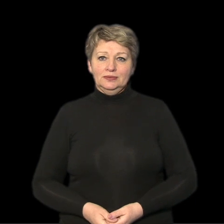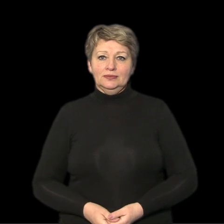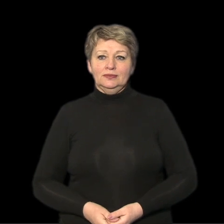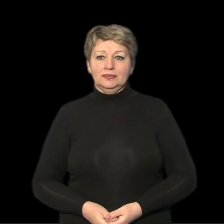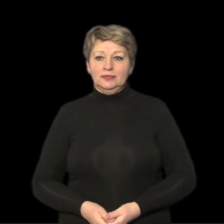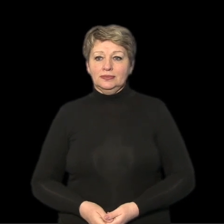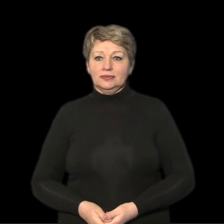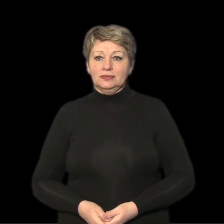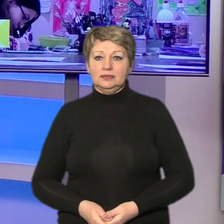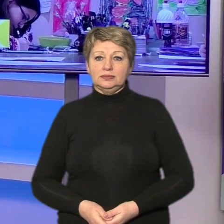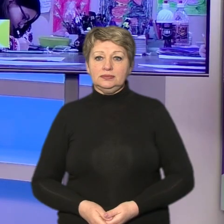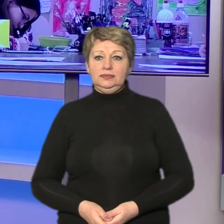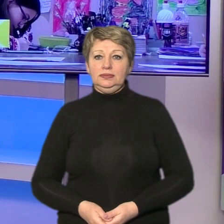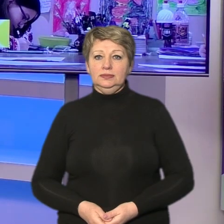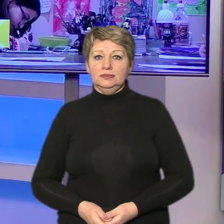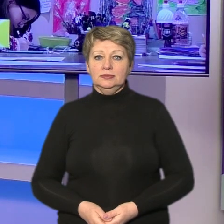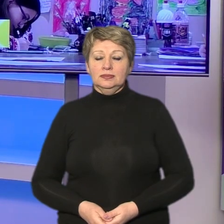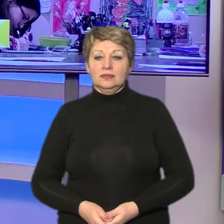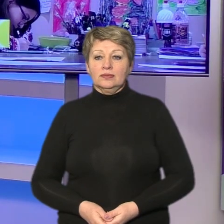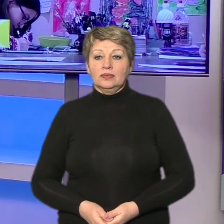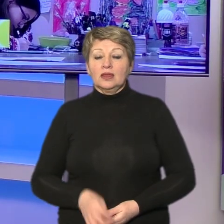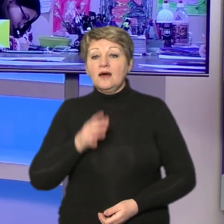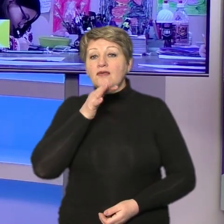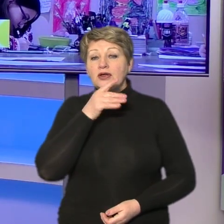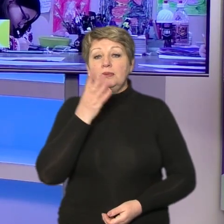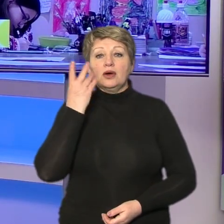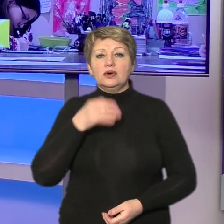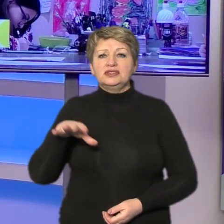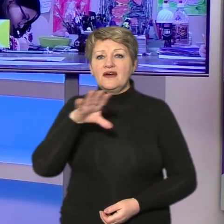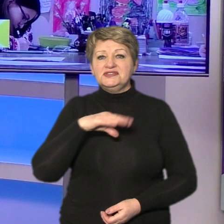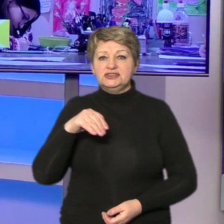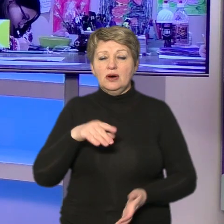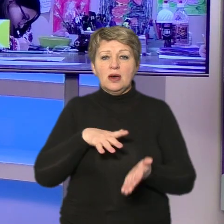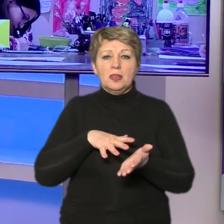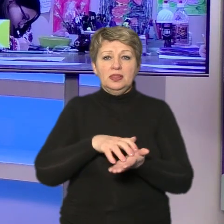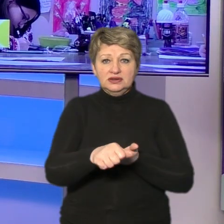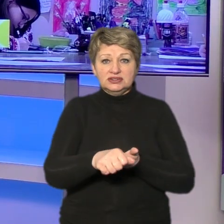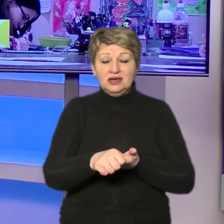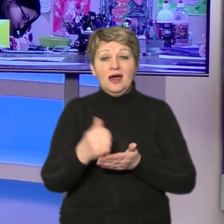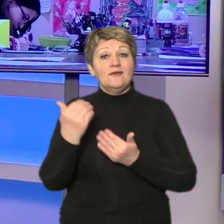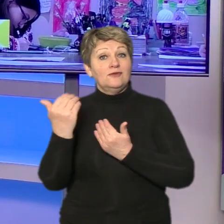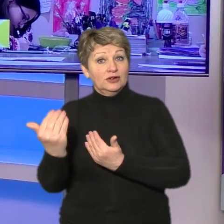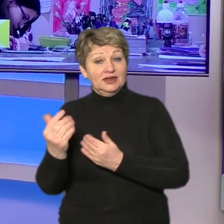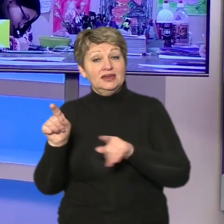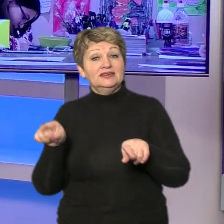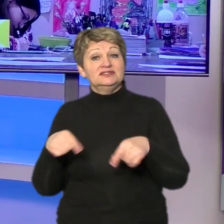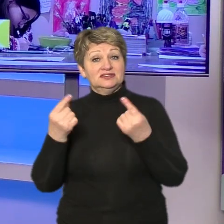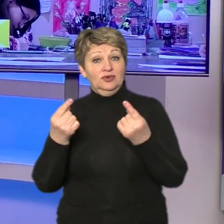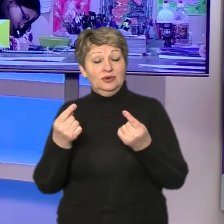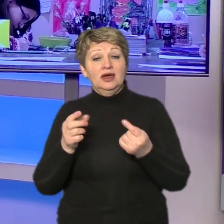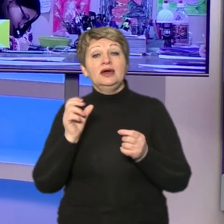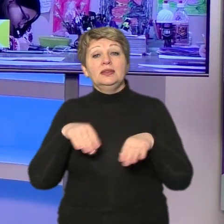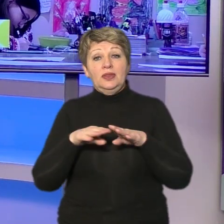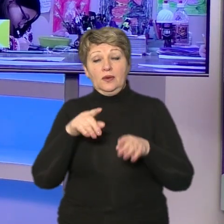новини Чаркаси у час коли все нищиться вони створюють так про творчих людей говорить художниця Ольга